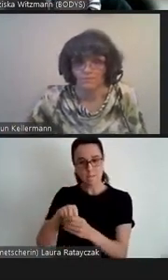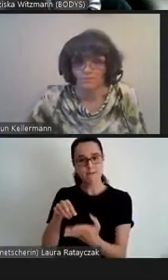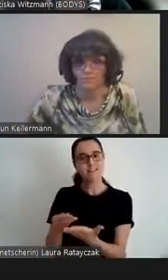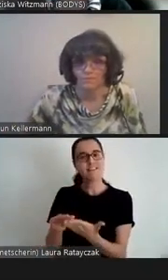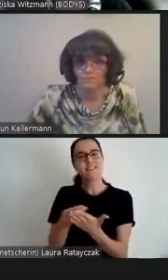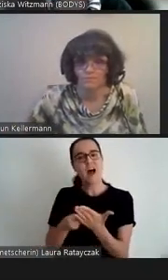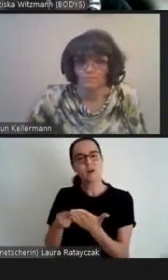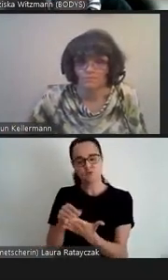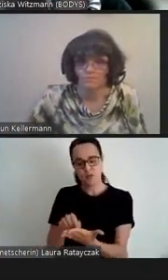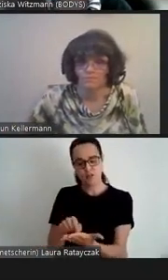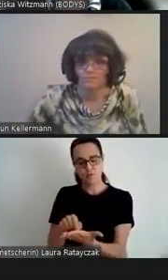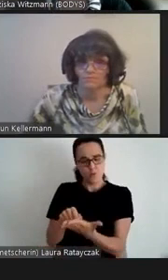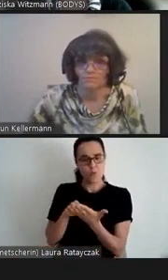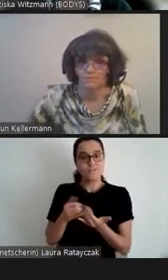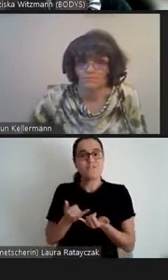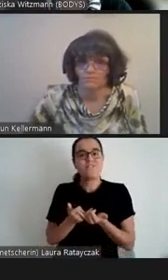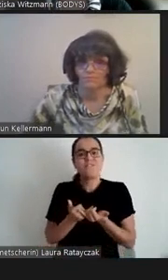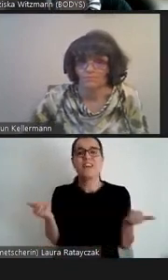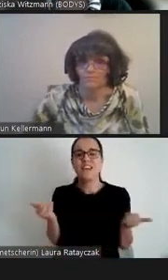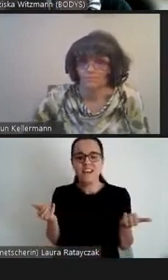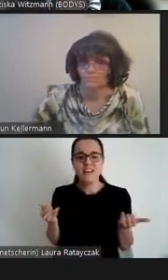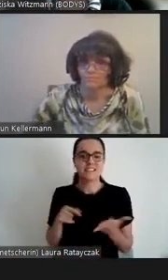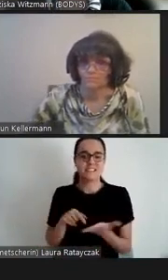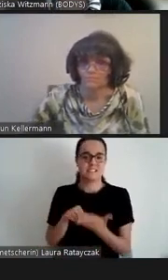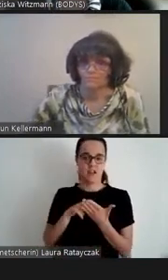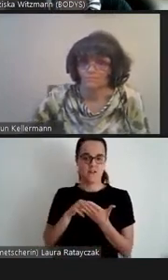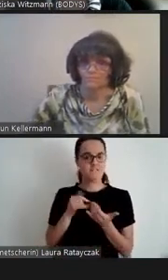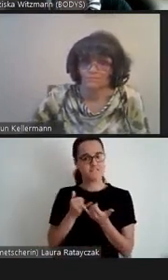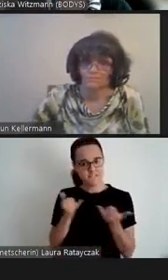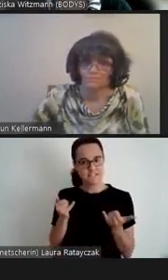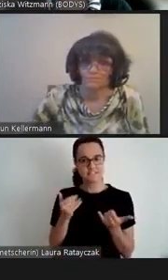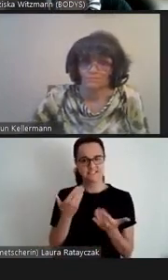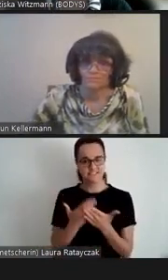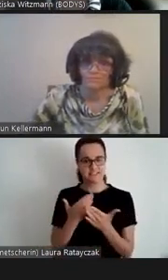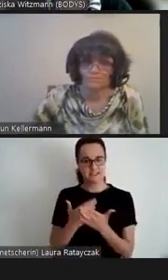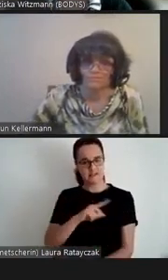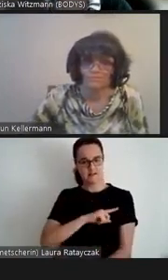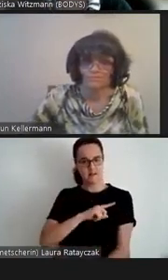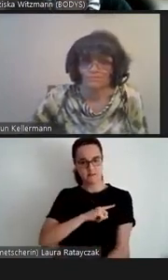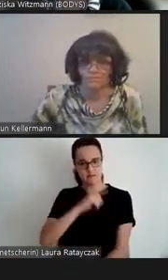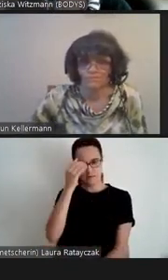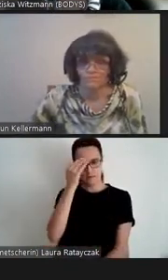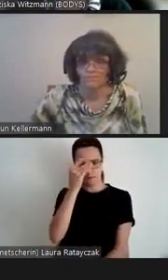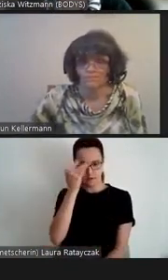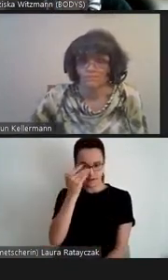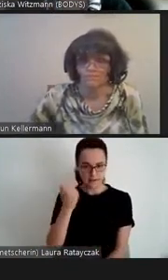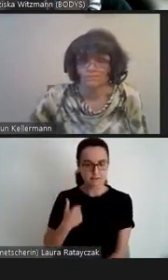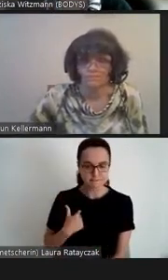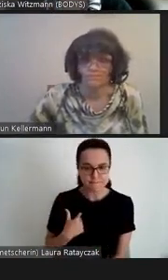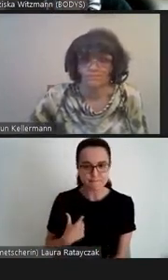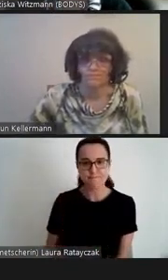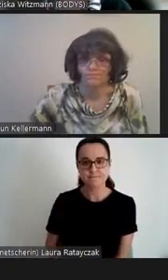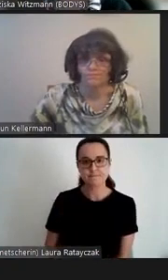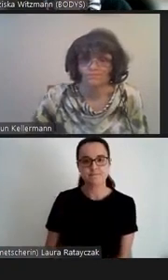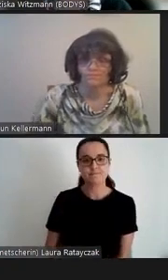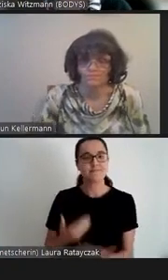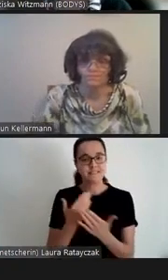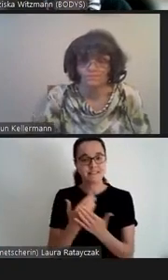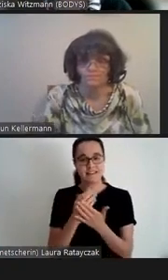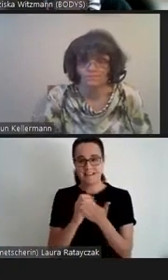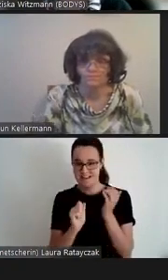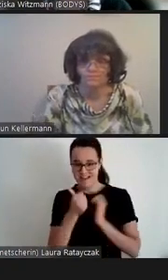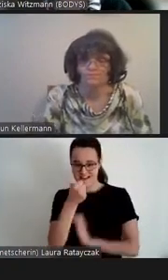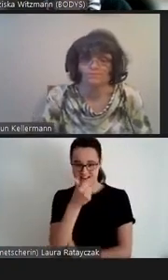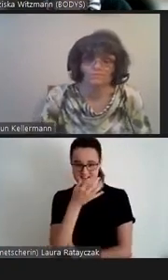zeigt. Das bringt mich gleich zu meiner ersten Frage